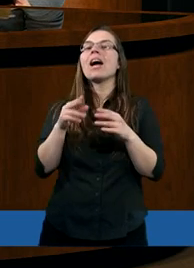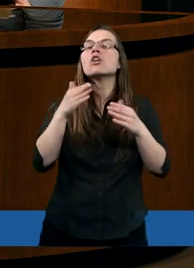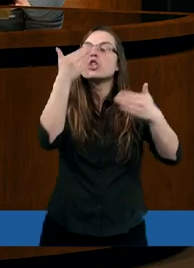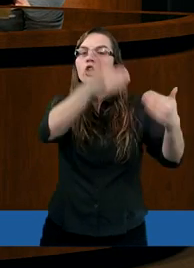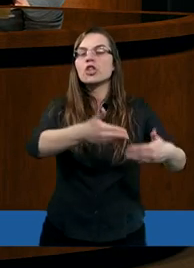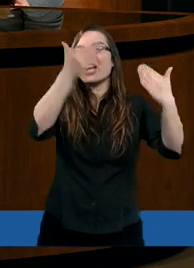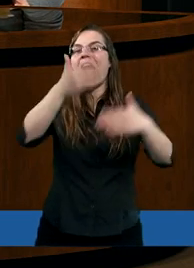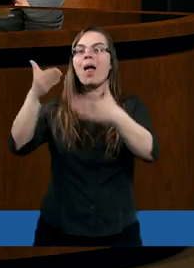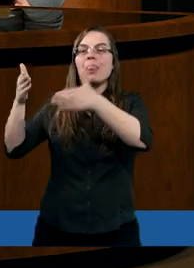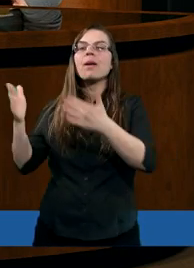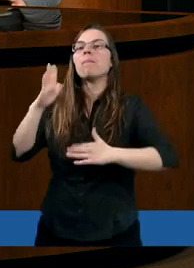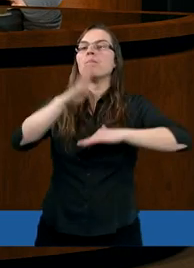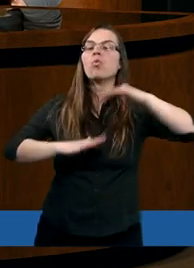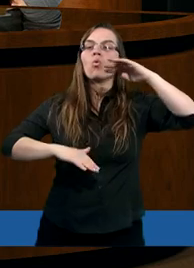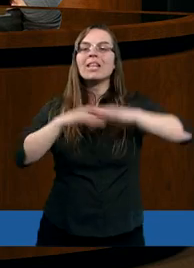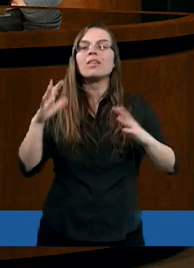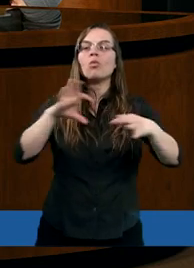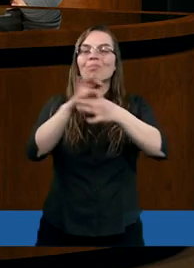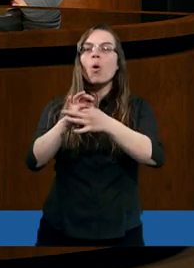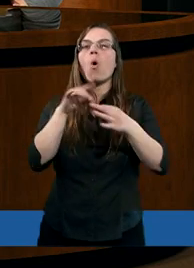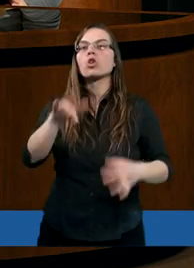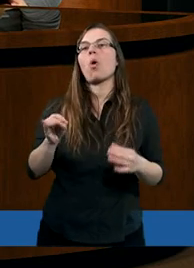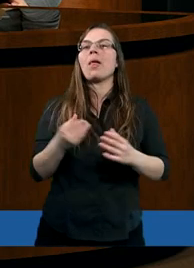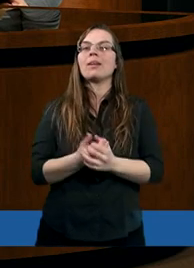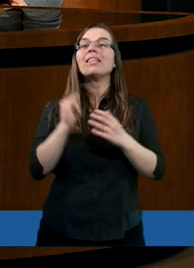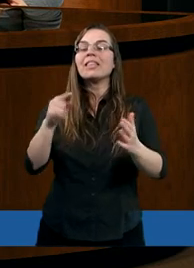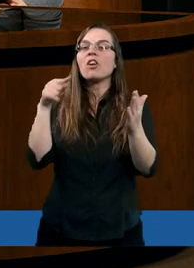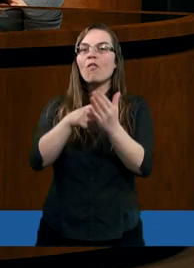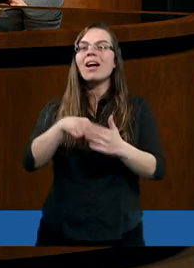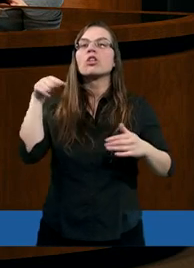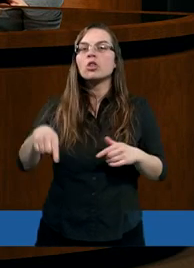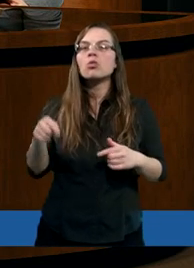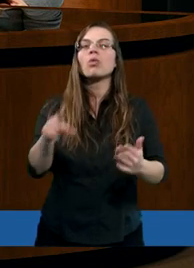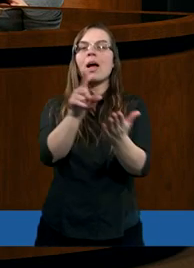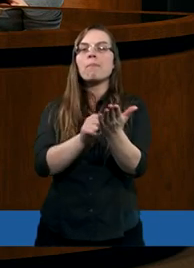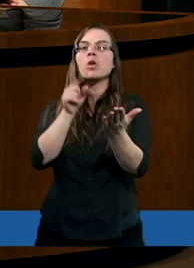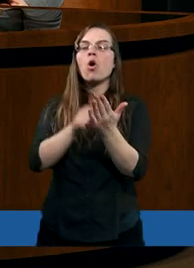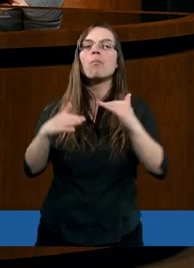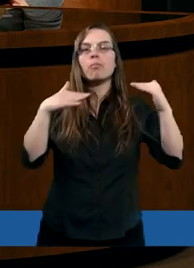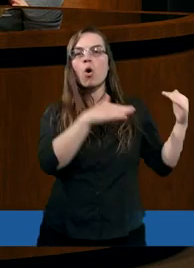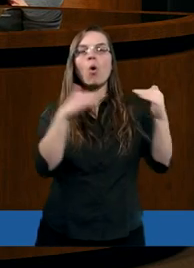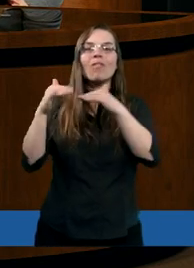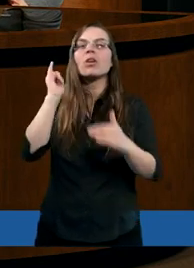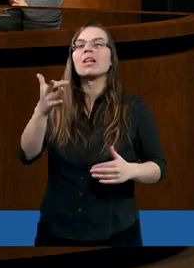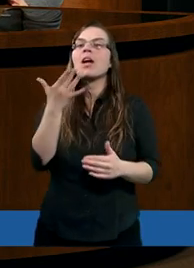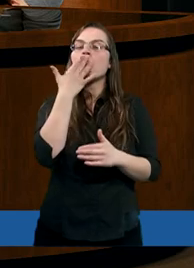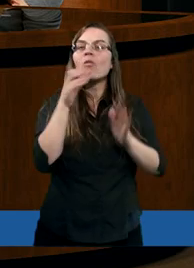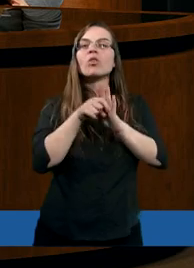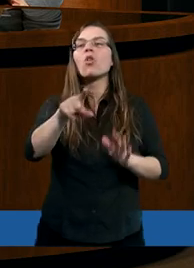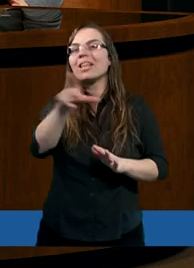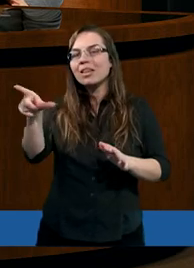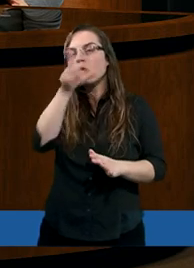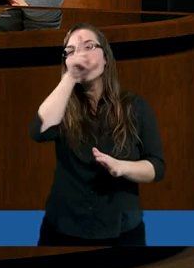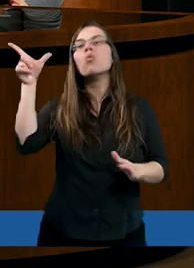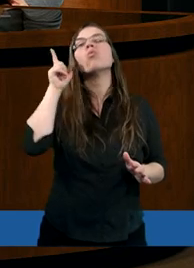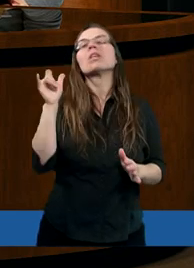ściany budynku, spajał to. No i właśnie tutaj Piotr porównuje i mówi właśnie do tych